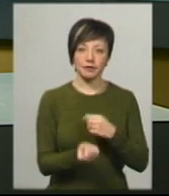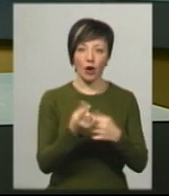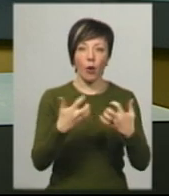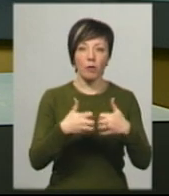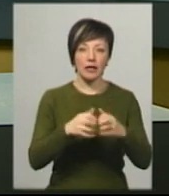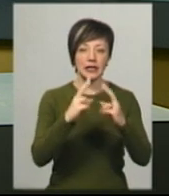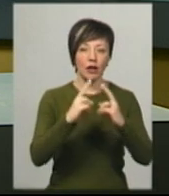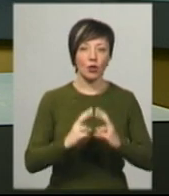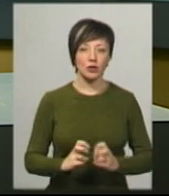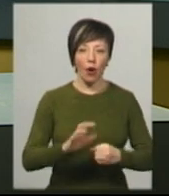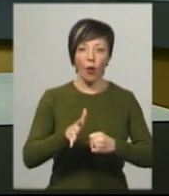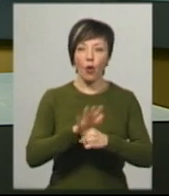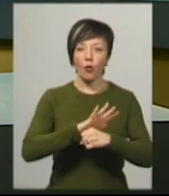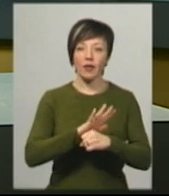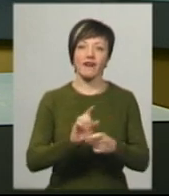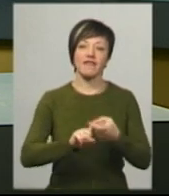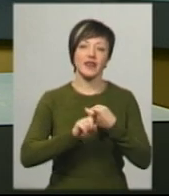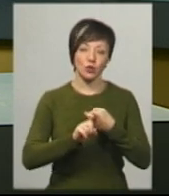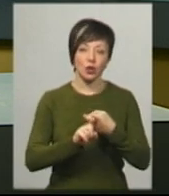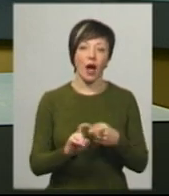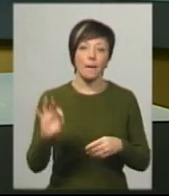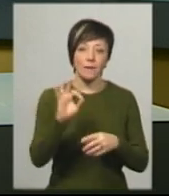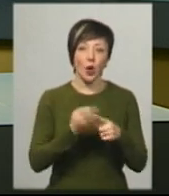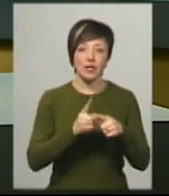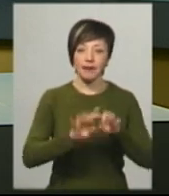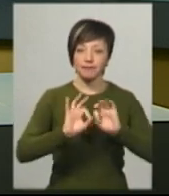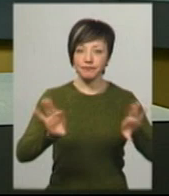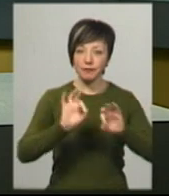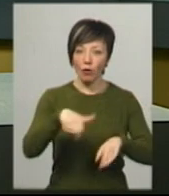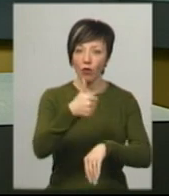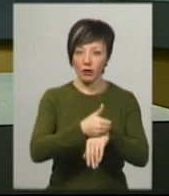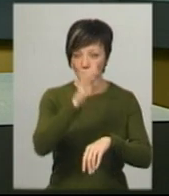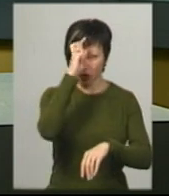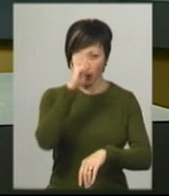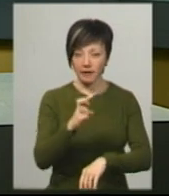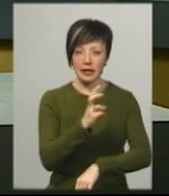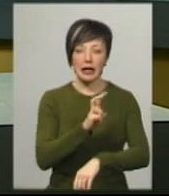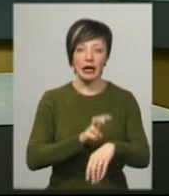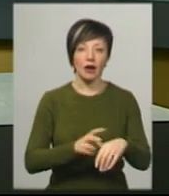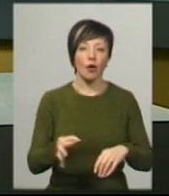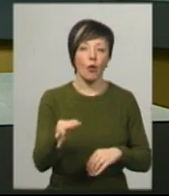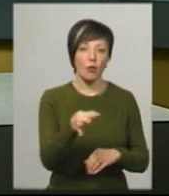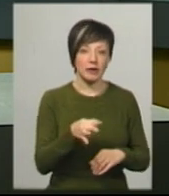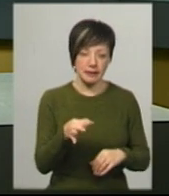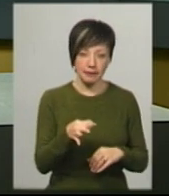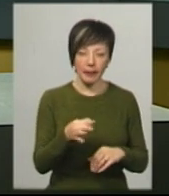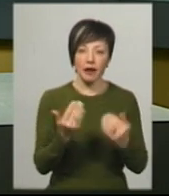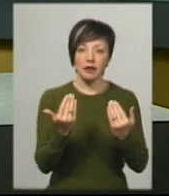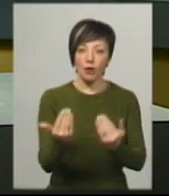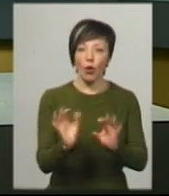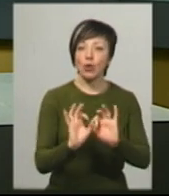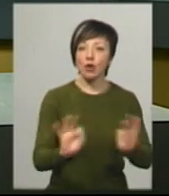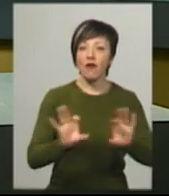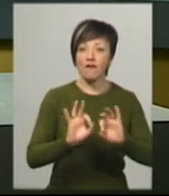для діагностики коронавірусу COVID-19. Про це каже головний державний санітарний лікар області Олег Балашов. За його